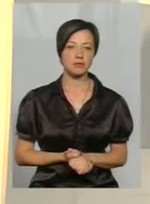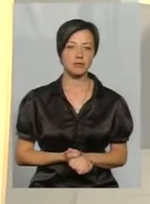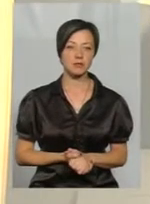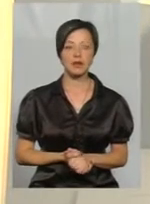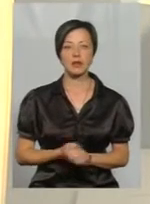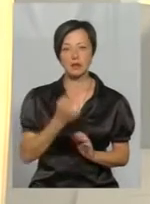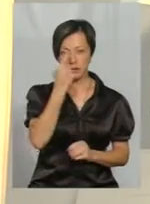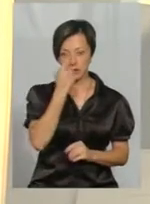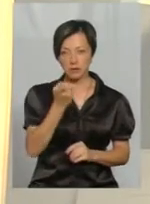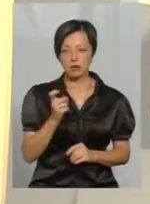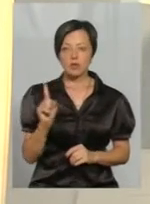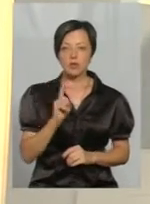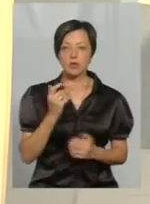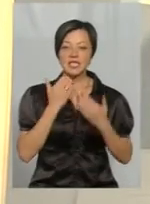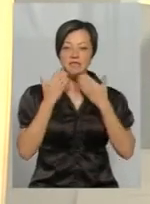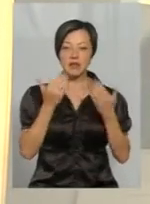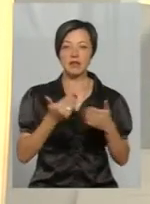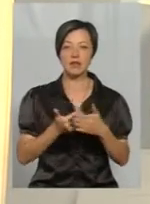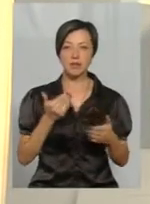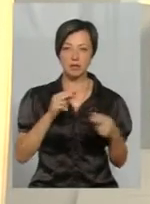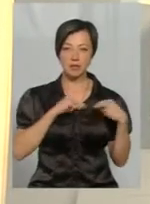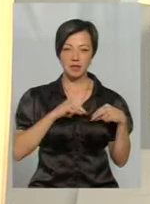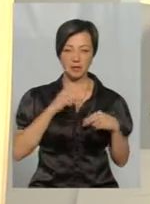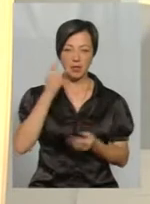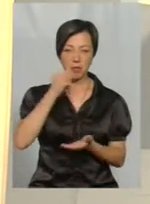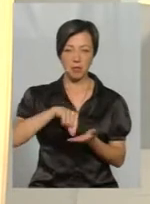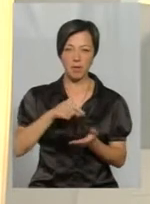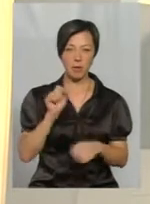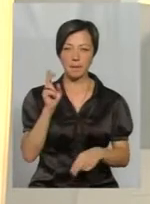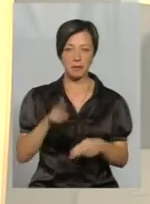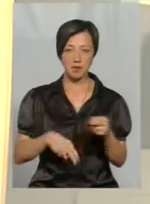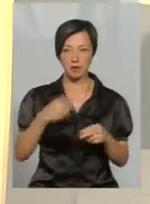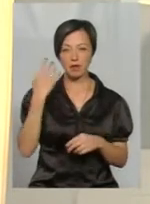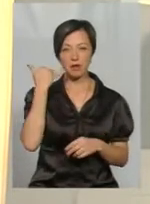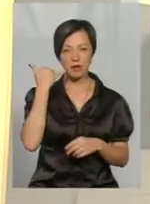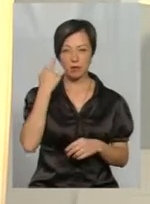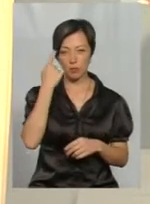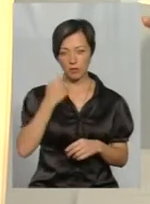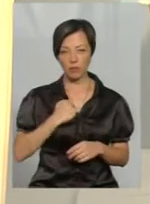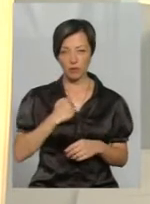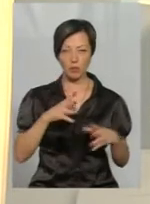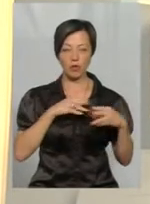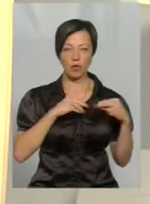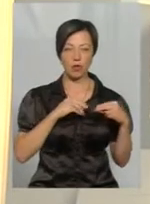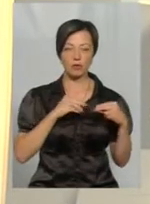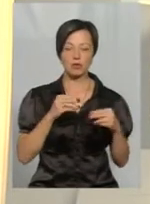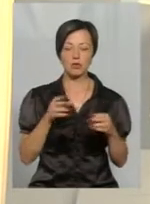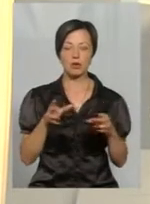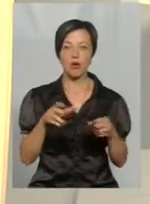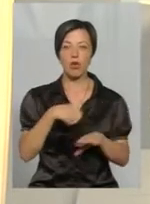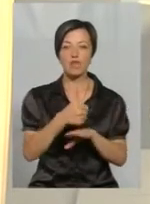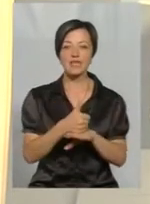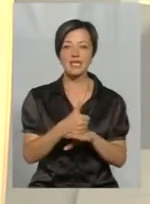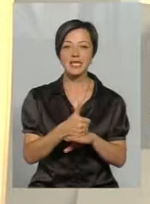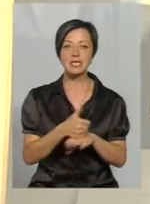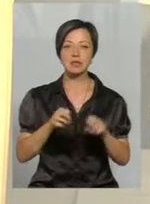Зауважу на тому, звернення від пасічників не припинились. Про це вже нині телефоном повідомив колега пана Булки, головний спеціаліст